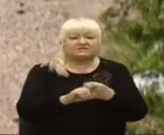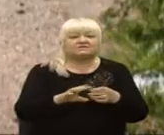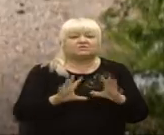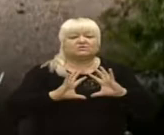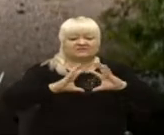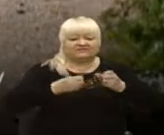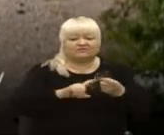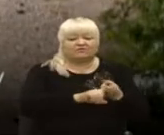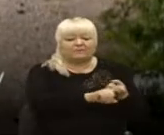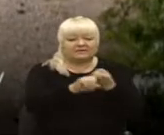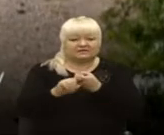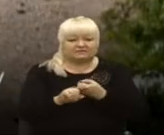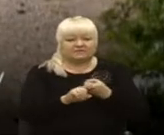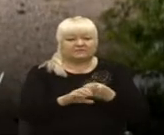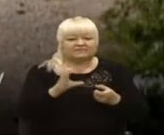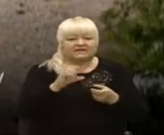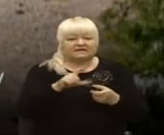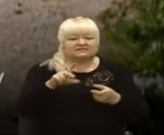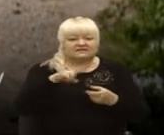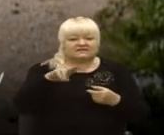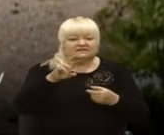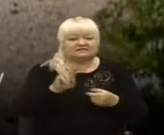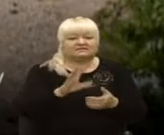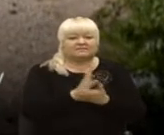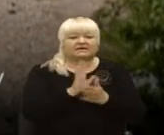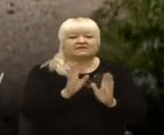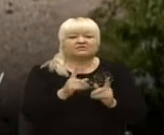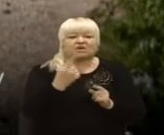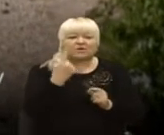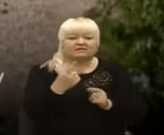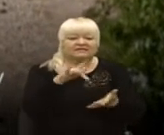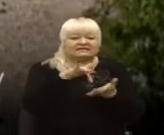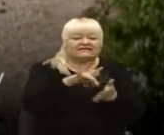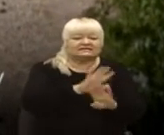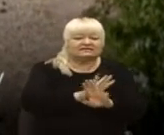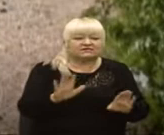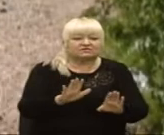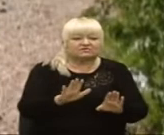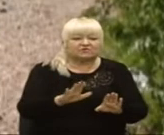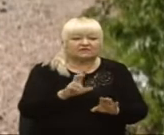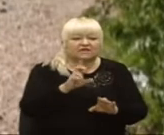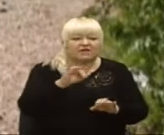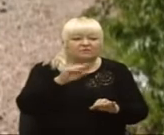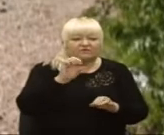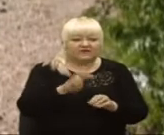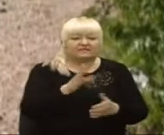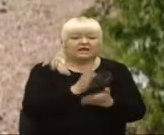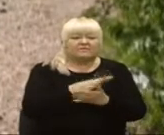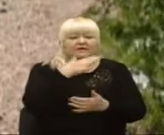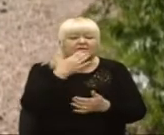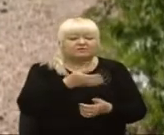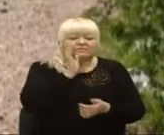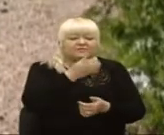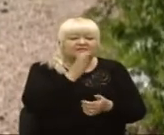Східниця має тільки одна єдина нецентралізований бювет, так як має більшість, а має багато петівих галерей. Що дасть